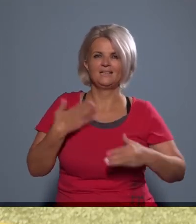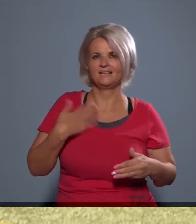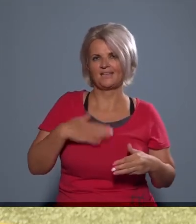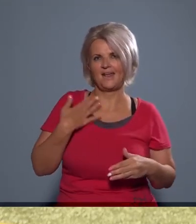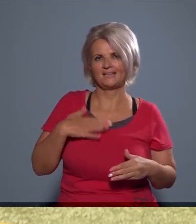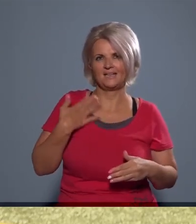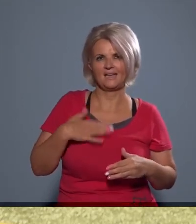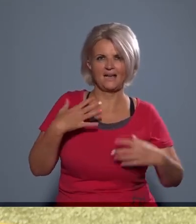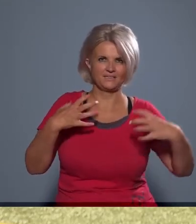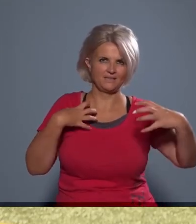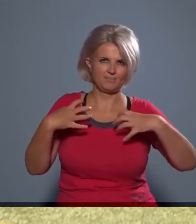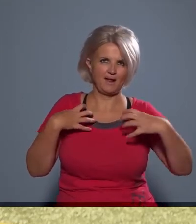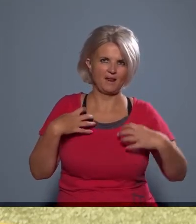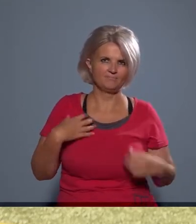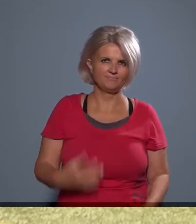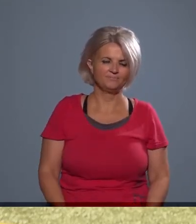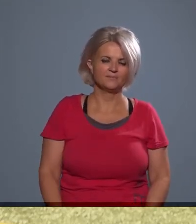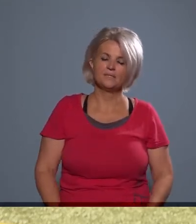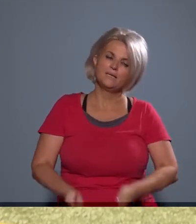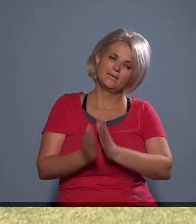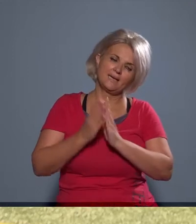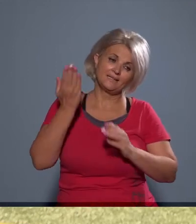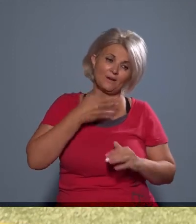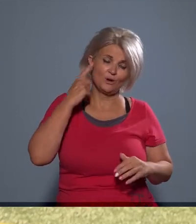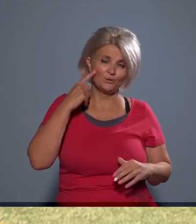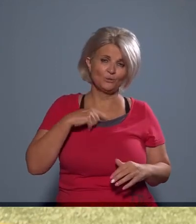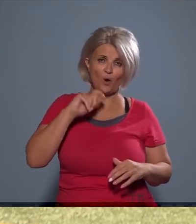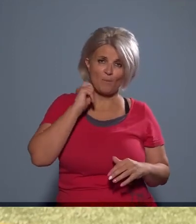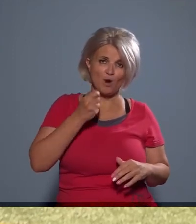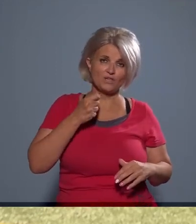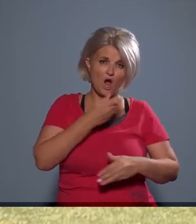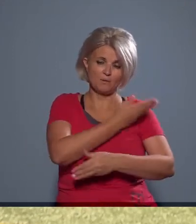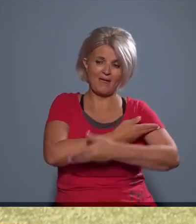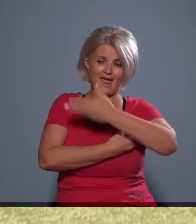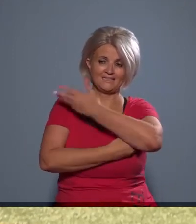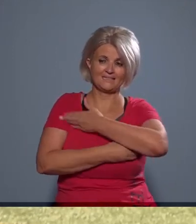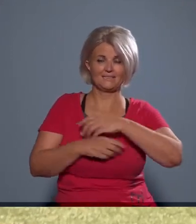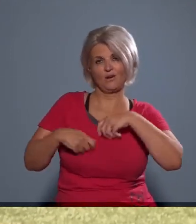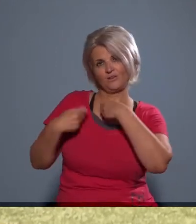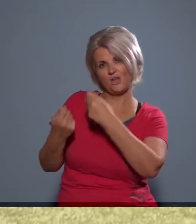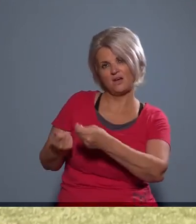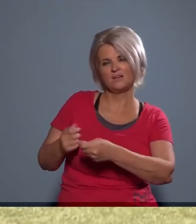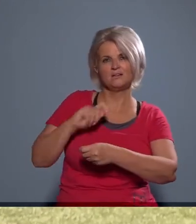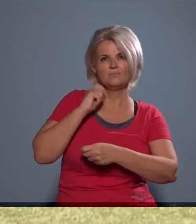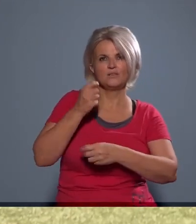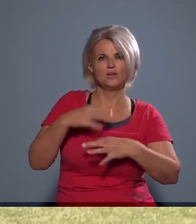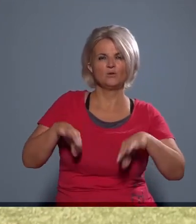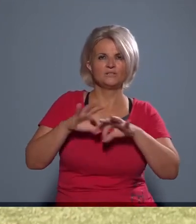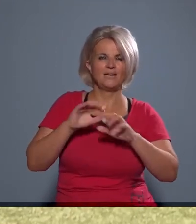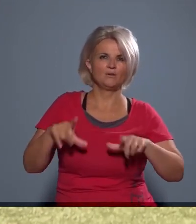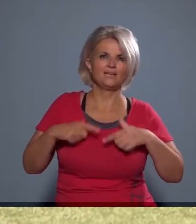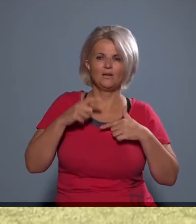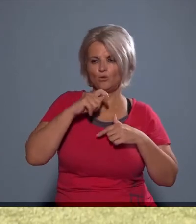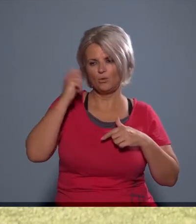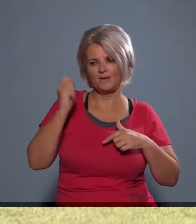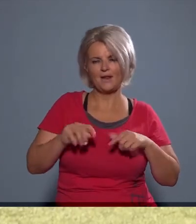szeretnének fellépni. Arra kértek meg, hogy ha tudok, akkor magyar messzerezzek nekik, mert a Magyarországon